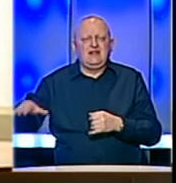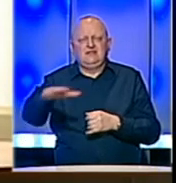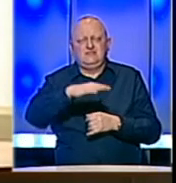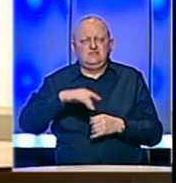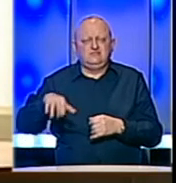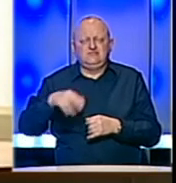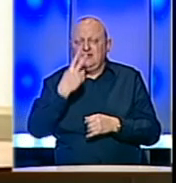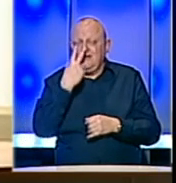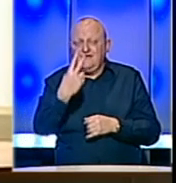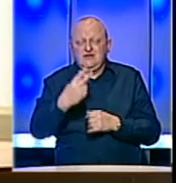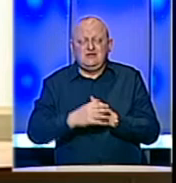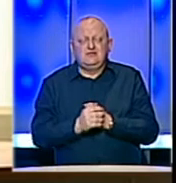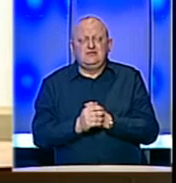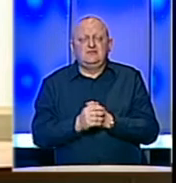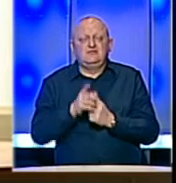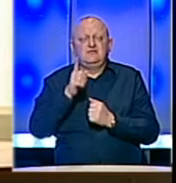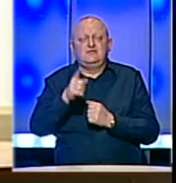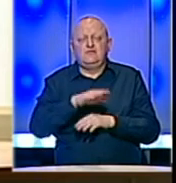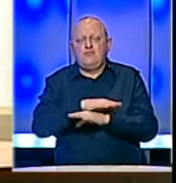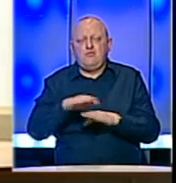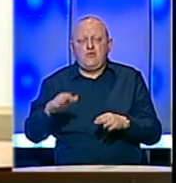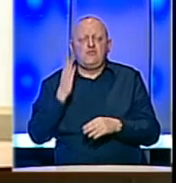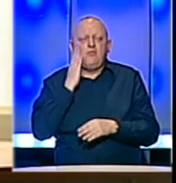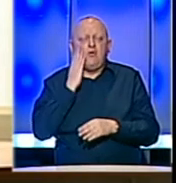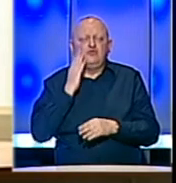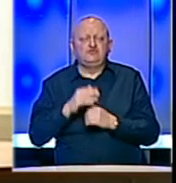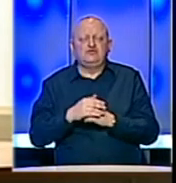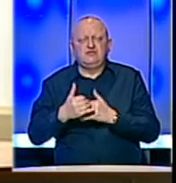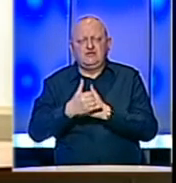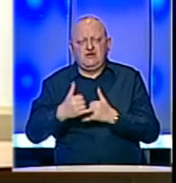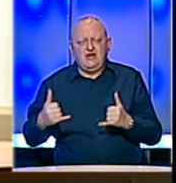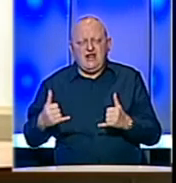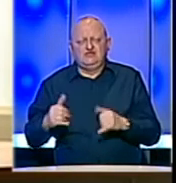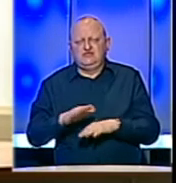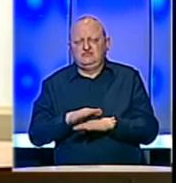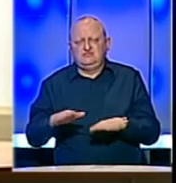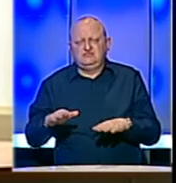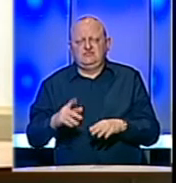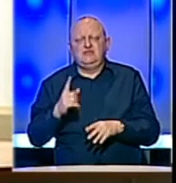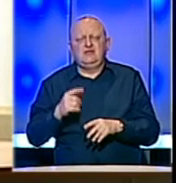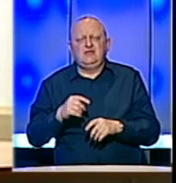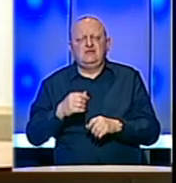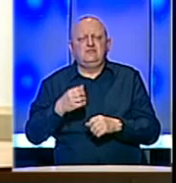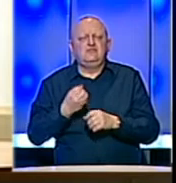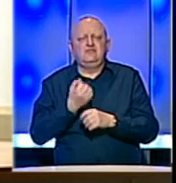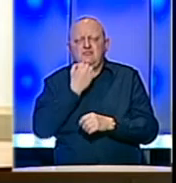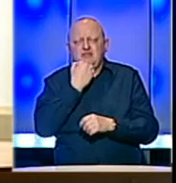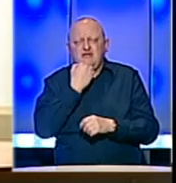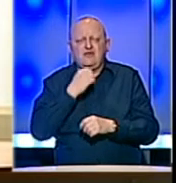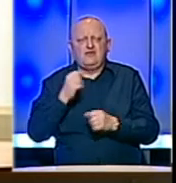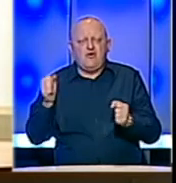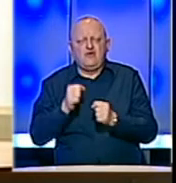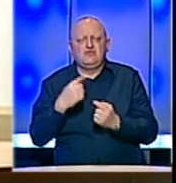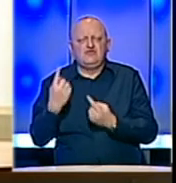vidjeli smo da se to potpunosti poštuje, da su građani apsolutno i privrednici apsolutno svacili o zbiljnom